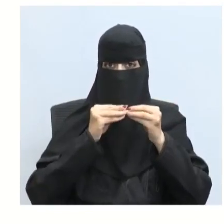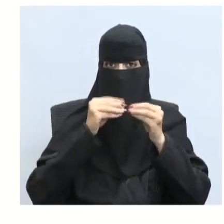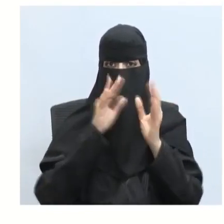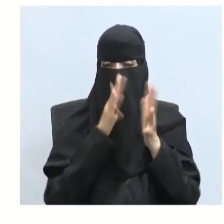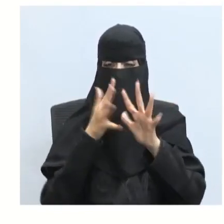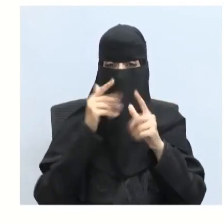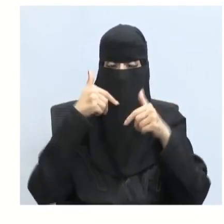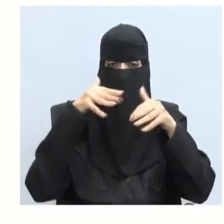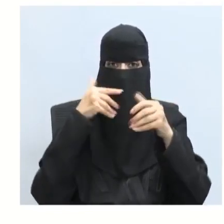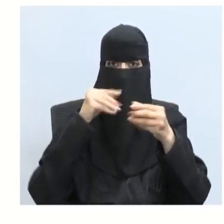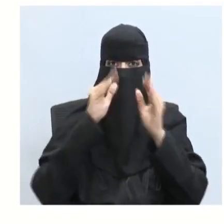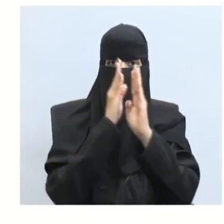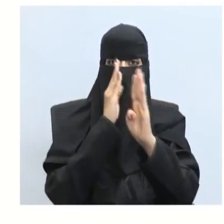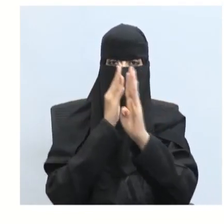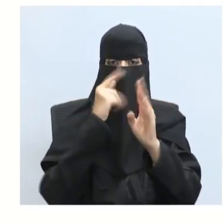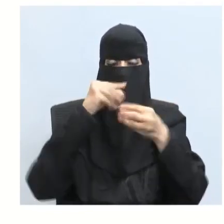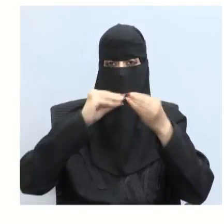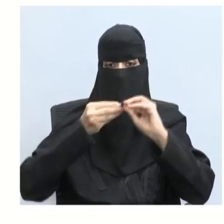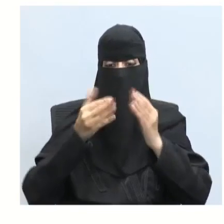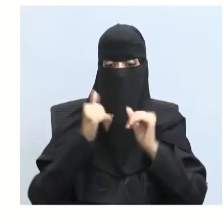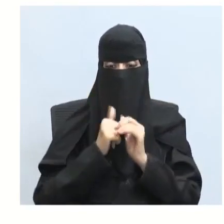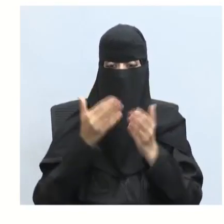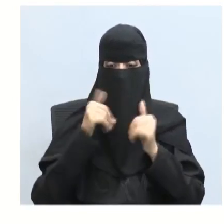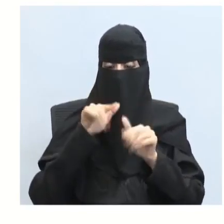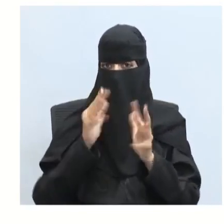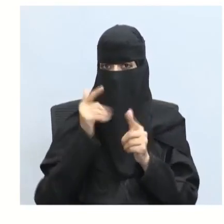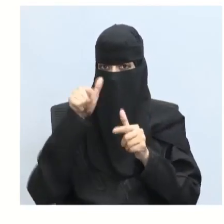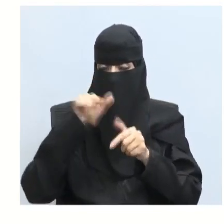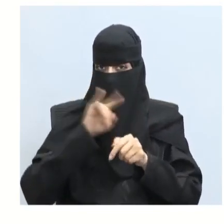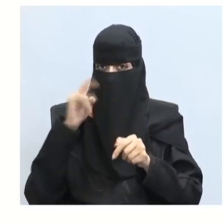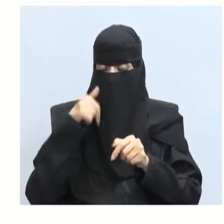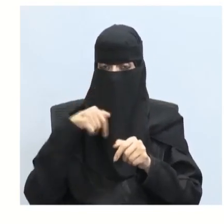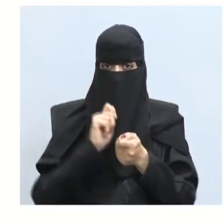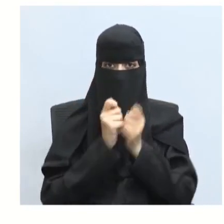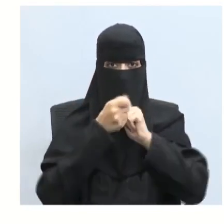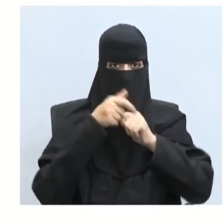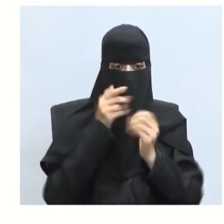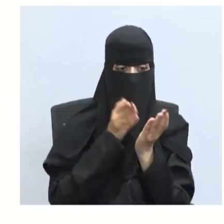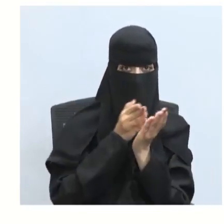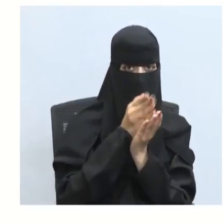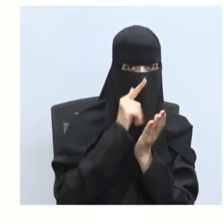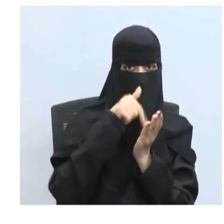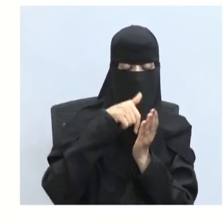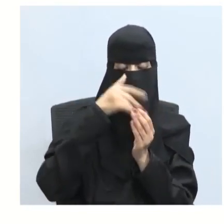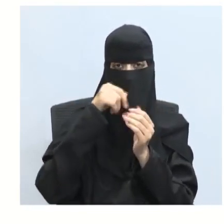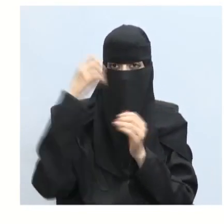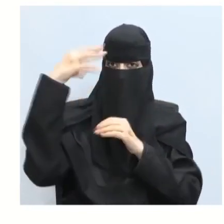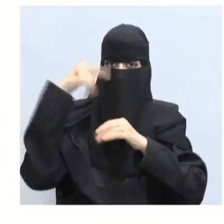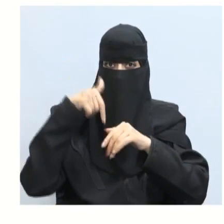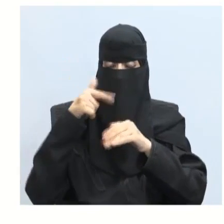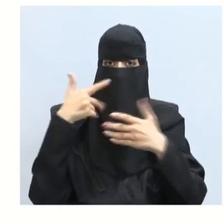شبه شفاف الزجاج الملون أي مما يلي لا يغير مسار الضوء